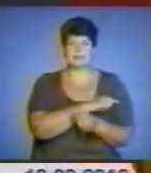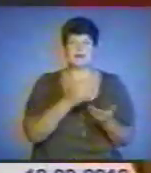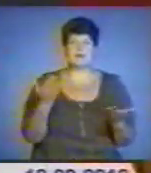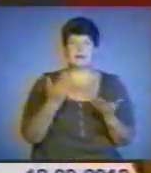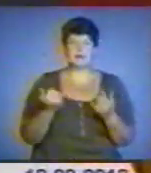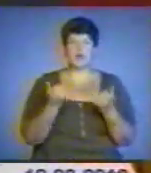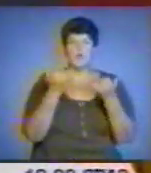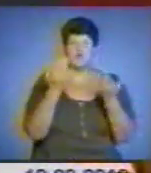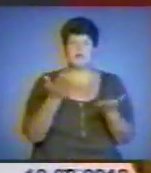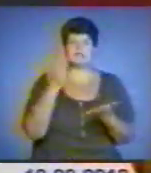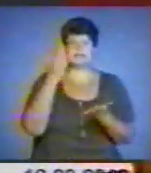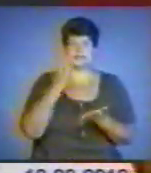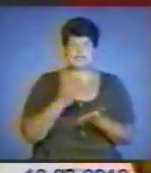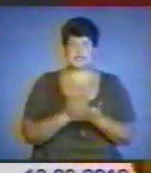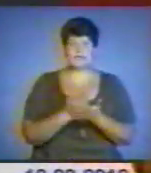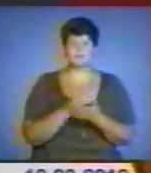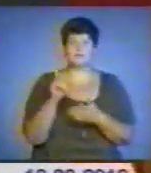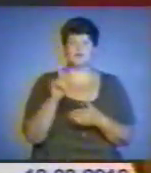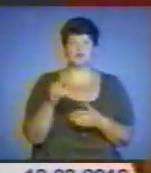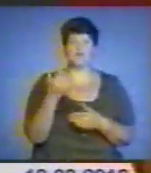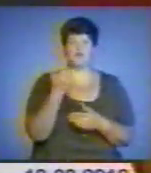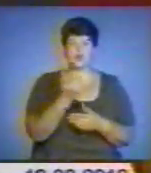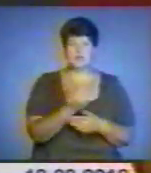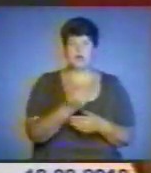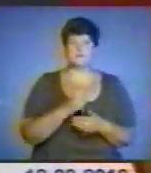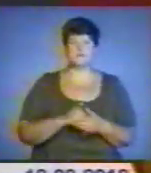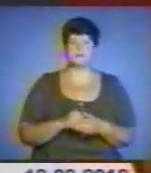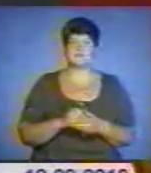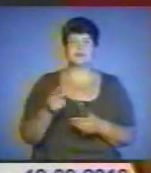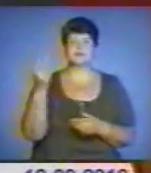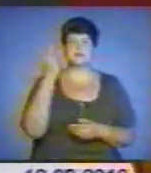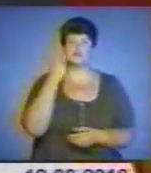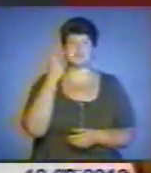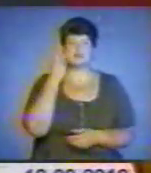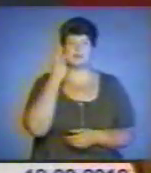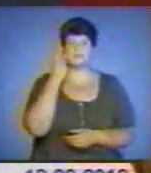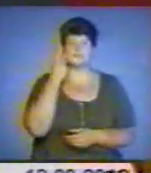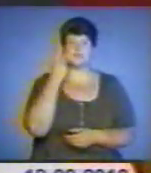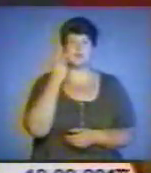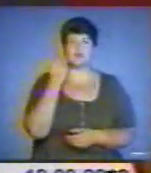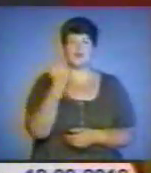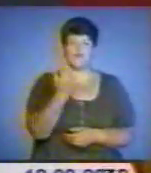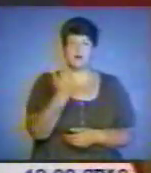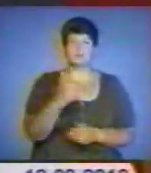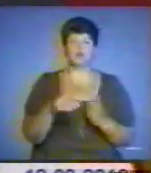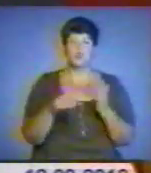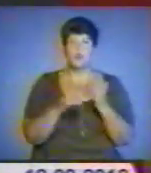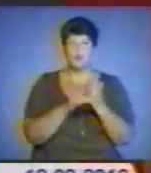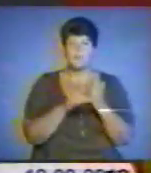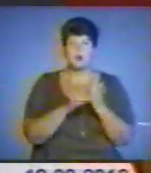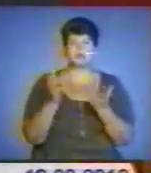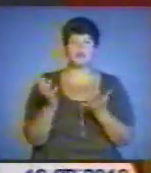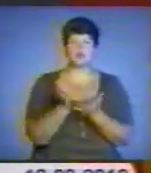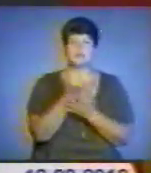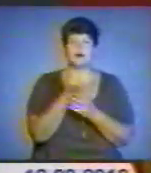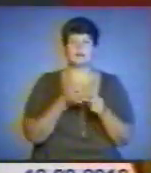є, щоб вона завжди вам допомагала досягати